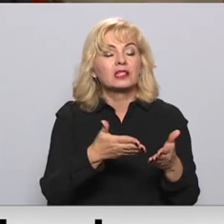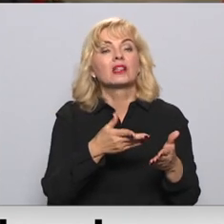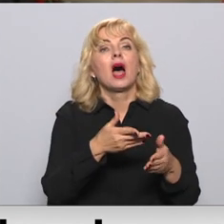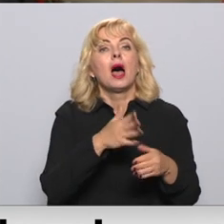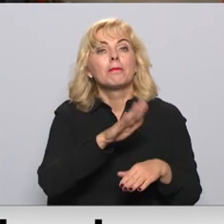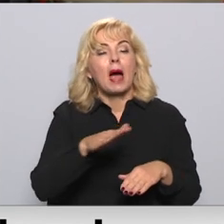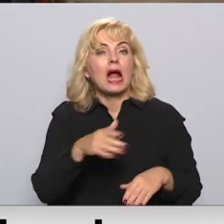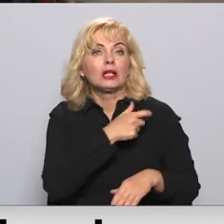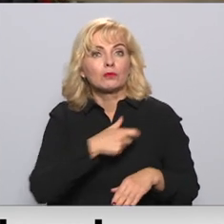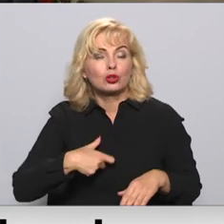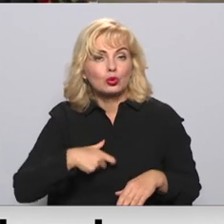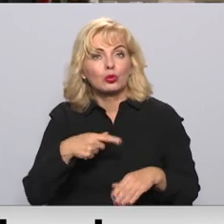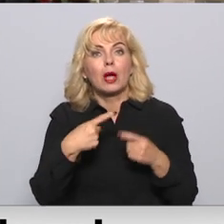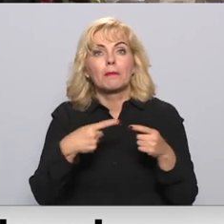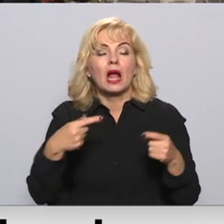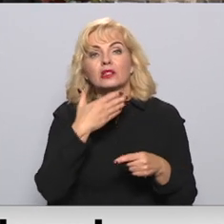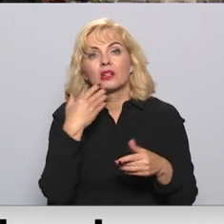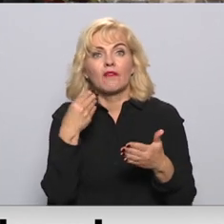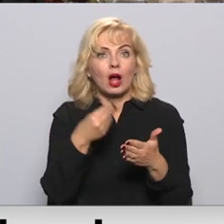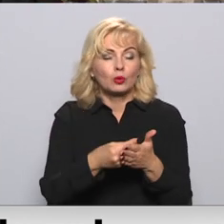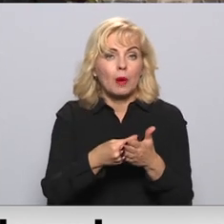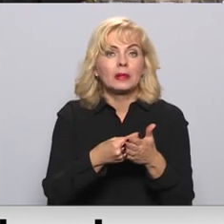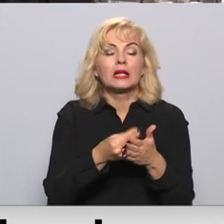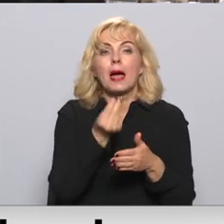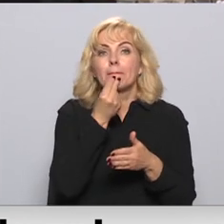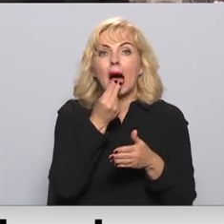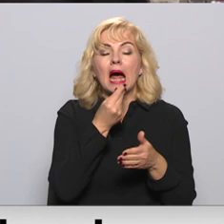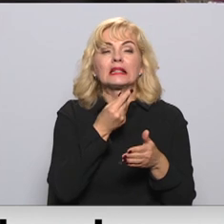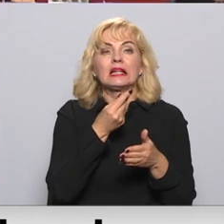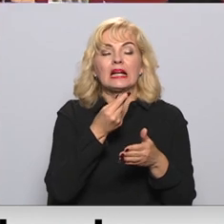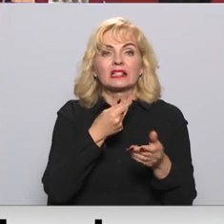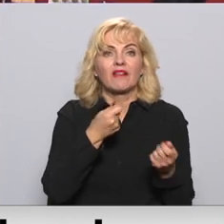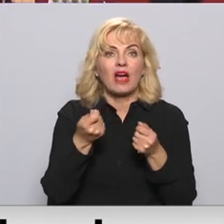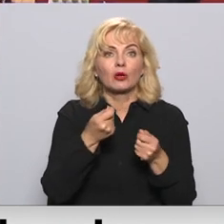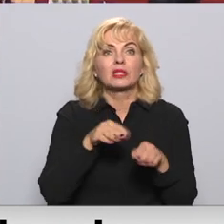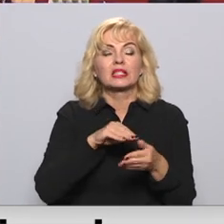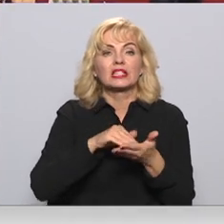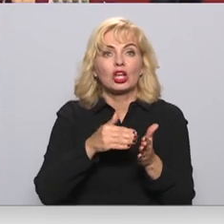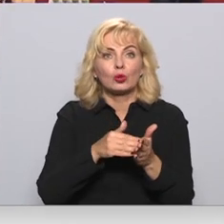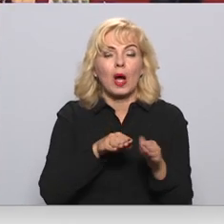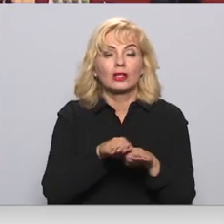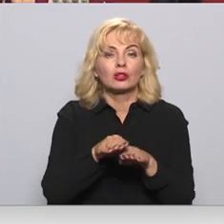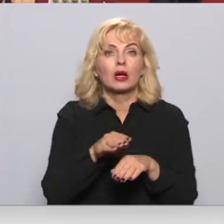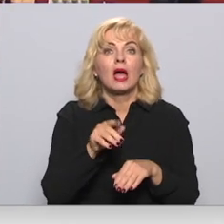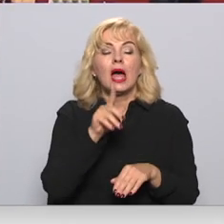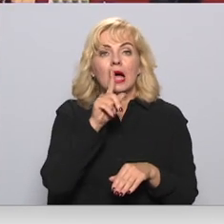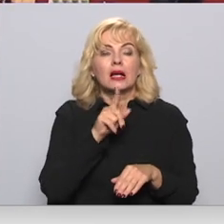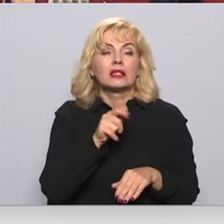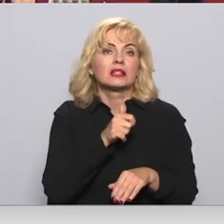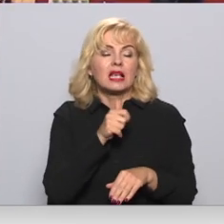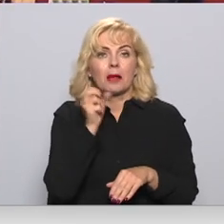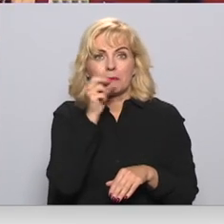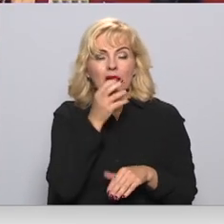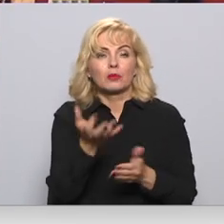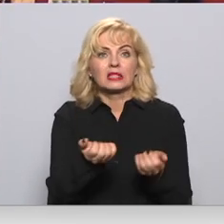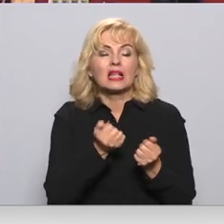turklāt daudz sprecis nesūt noperkams pārtikas veiklos, situācija līdzīga. Sesdienas dabūju dokumentus, sesdienas pēcpusdienā jau,